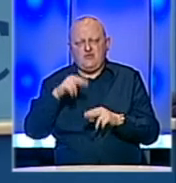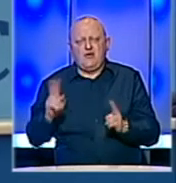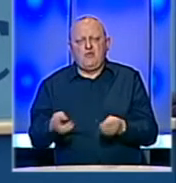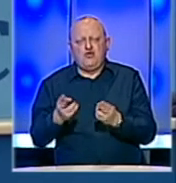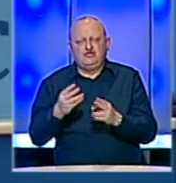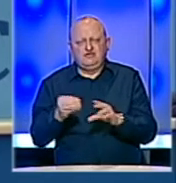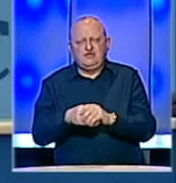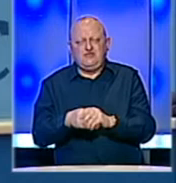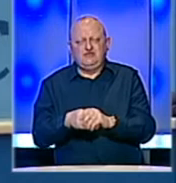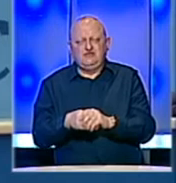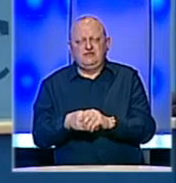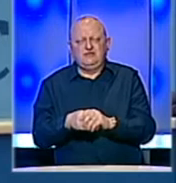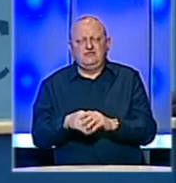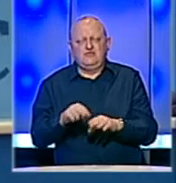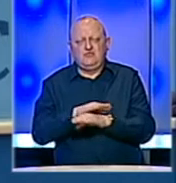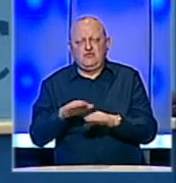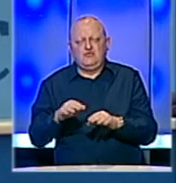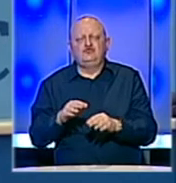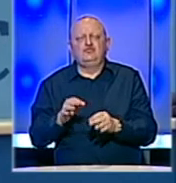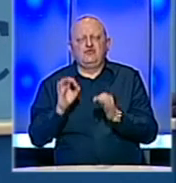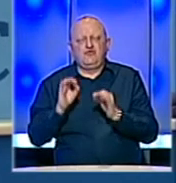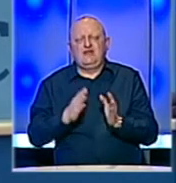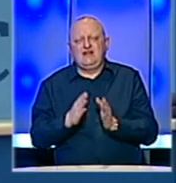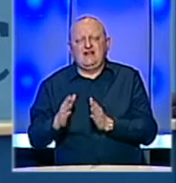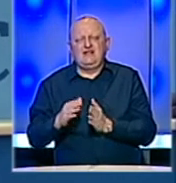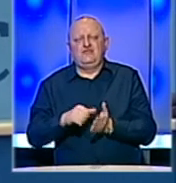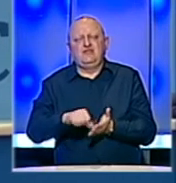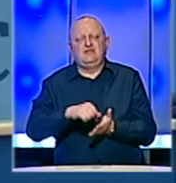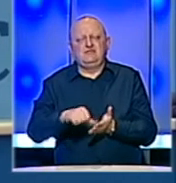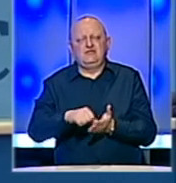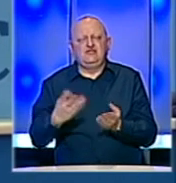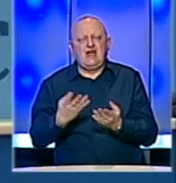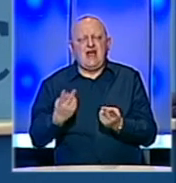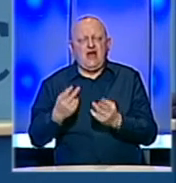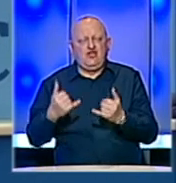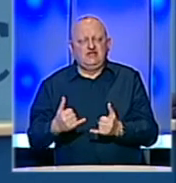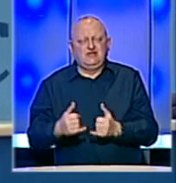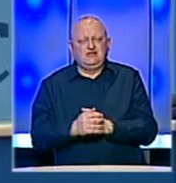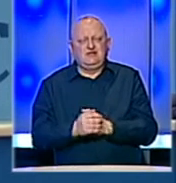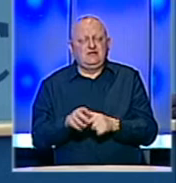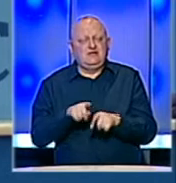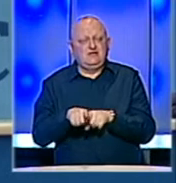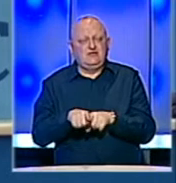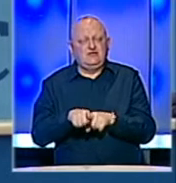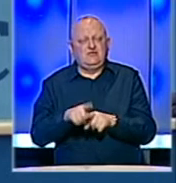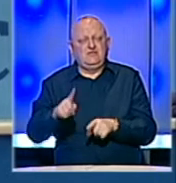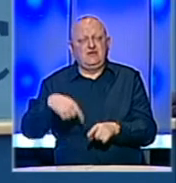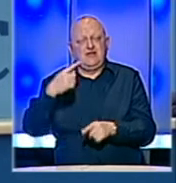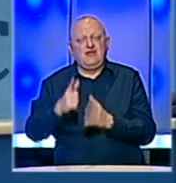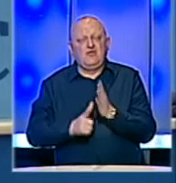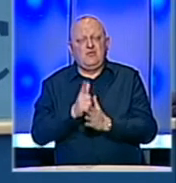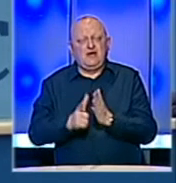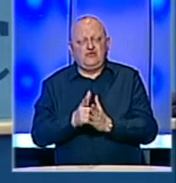potraživanja iz budžeta, bit će uredno i redovno izmirene kao i do sada. Isto i u narednom